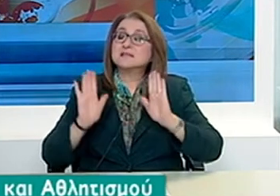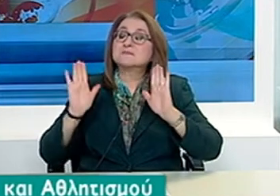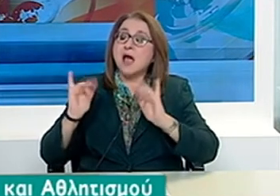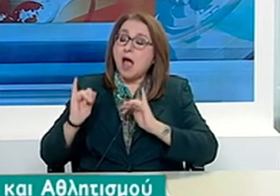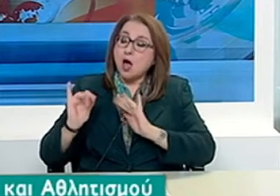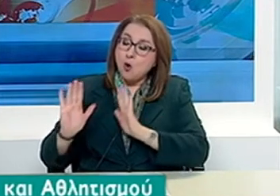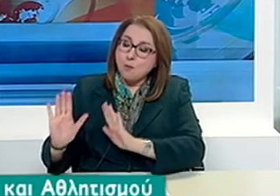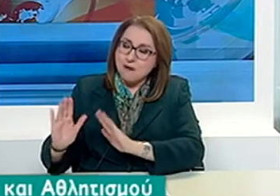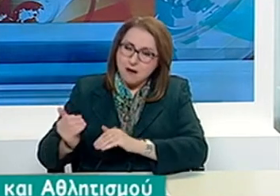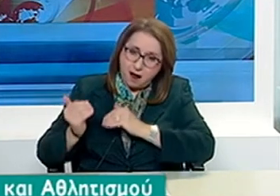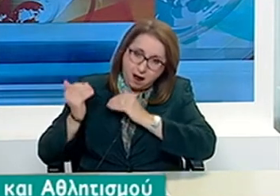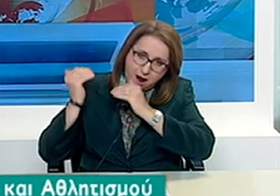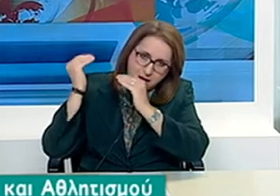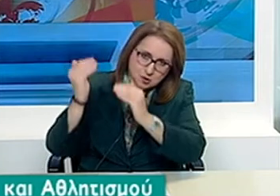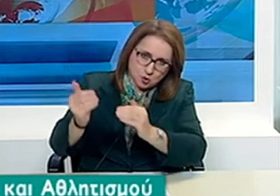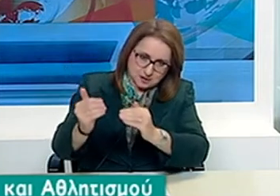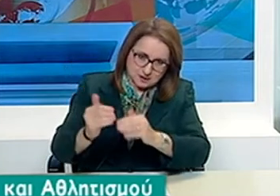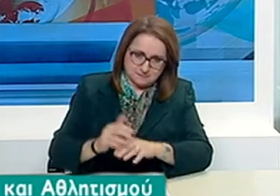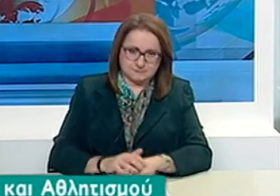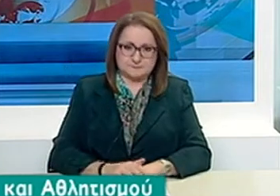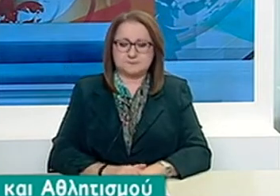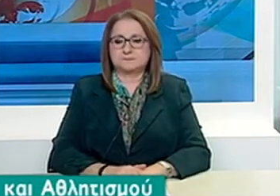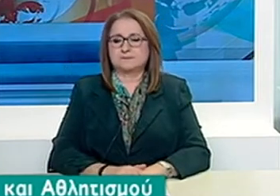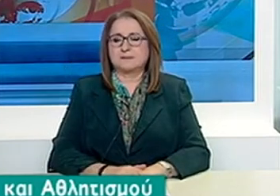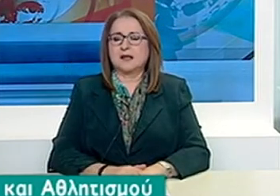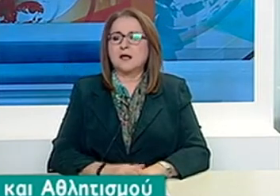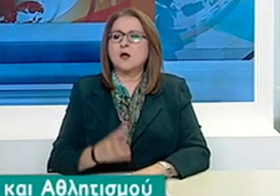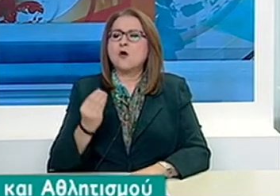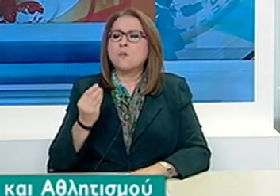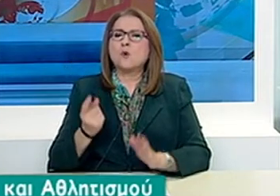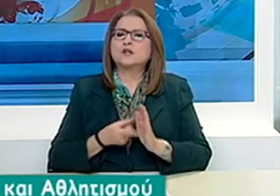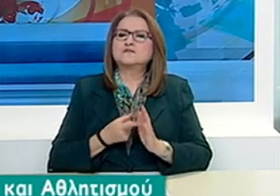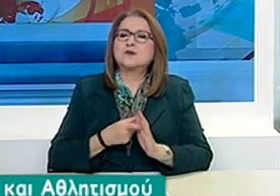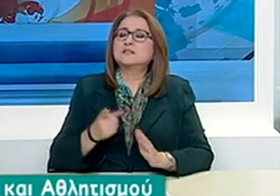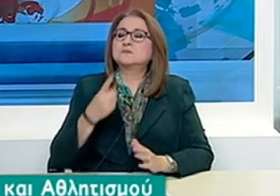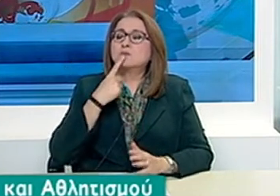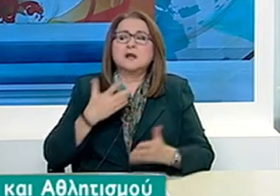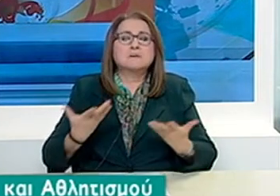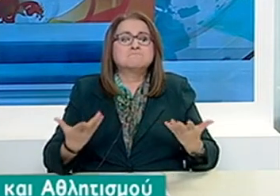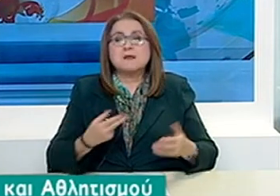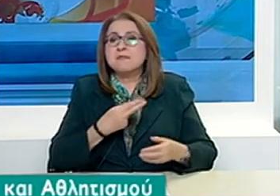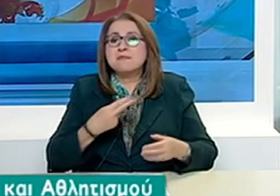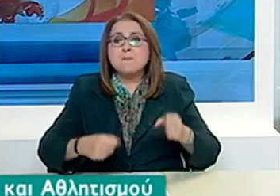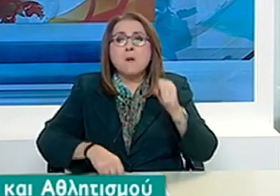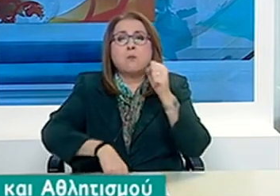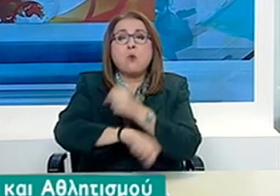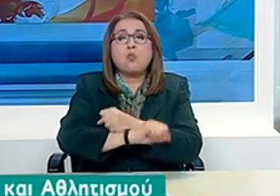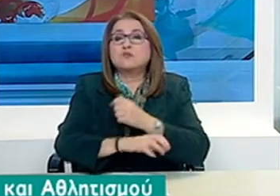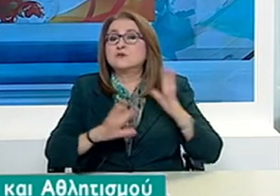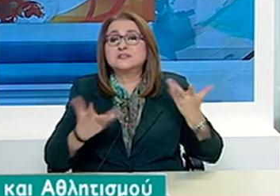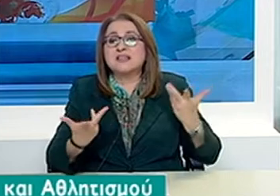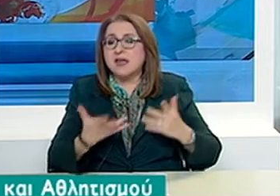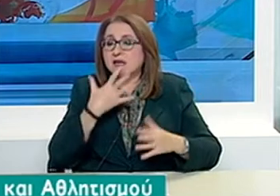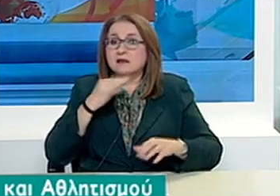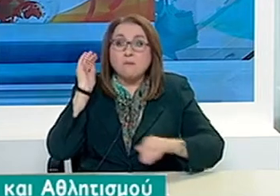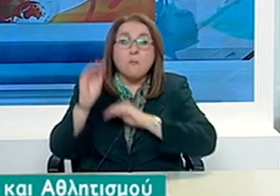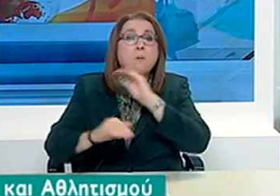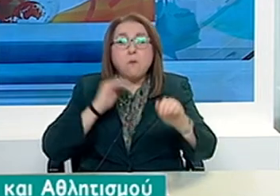επειδή ερωτώ με συχνά για την εξέλιξη των πρωταθλημάτων, των δημοφιλών κυρίως αθλημάτων και ειδικά του ποδοσφαίρου, Απαντώ.